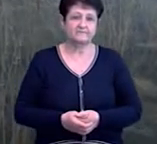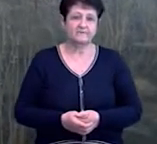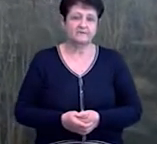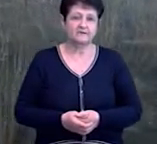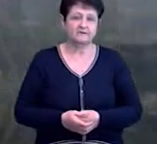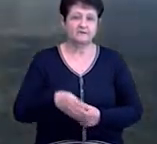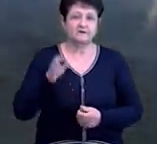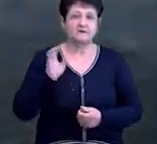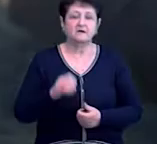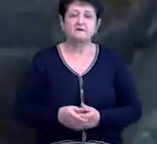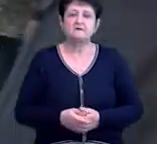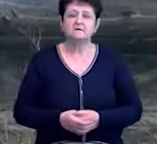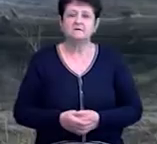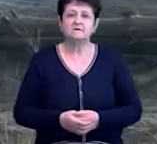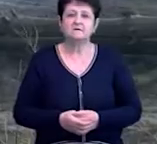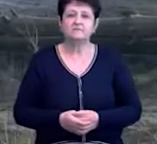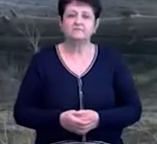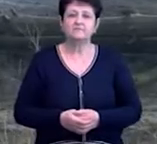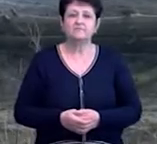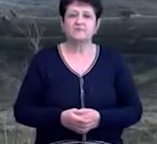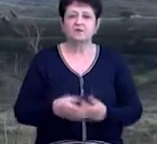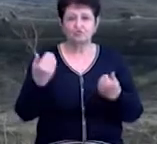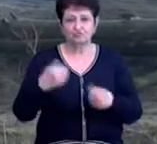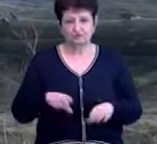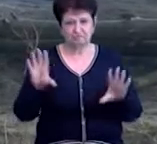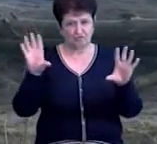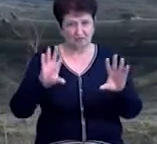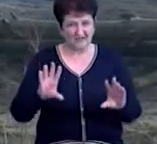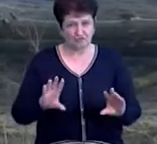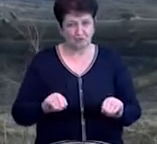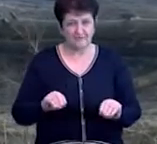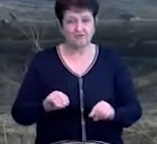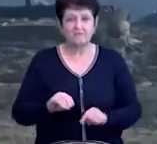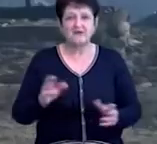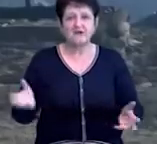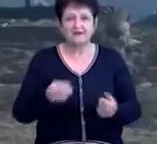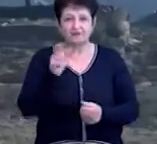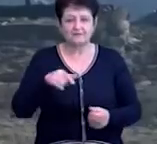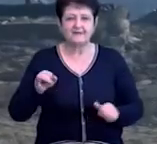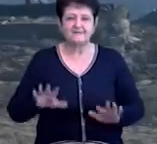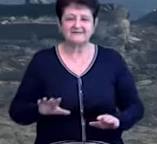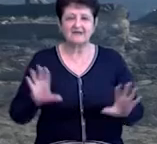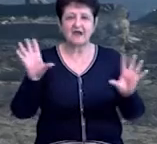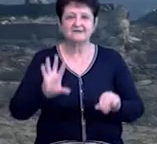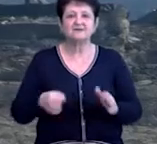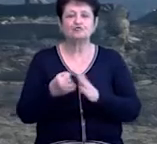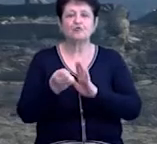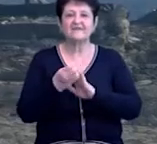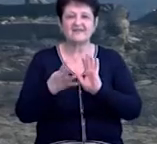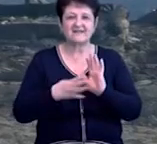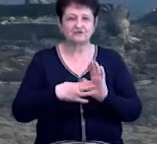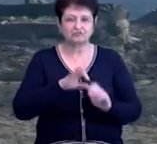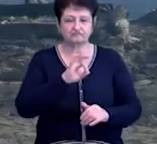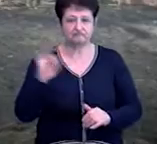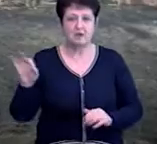виходить, що Ігор його купив, будинок тепер згорів. Локалізовано о 17-ті вечора пожежу рятувальники та місцеві гасили до 19-ї години.